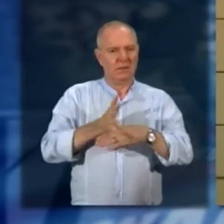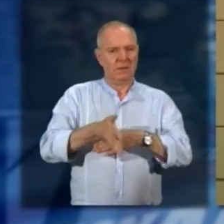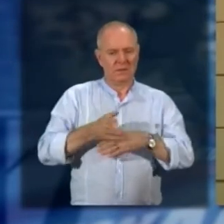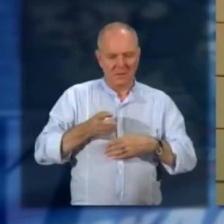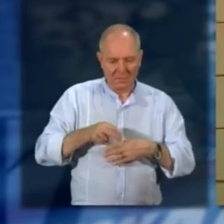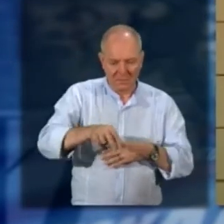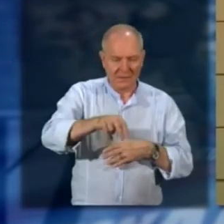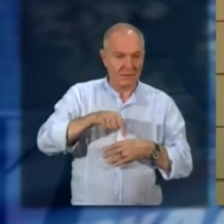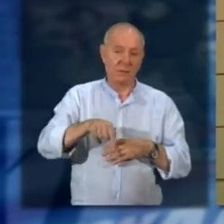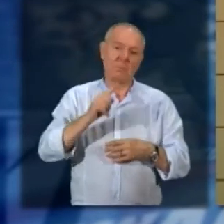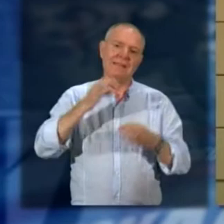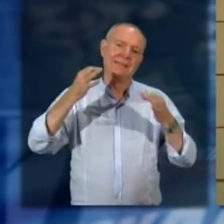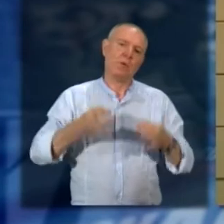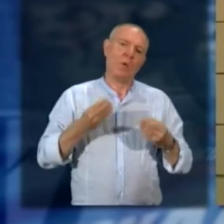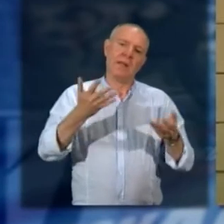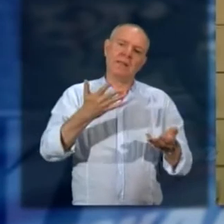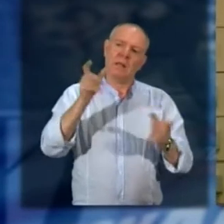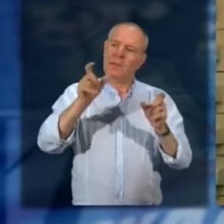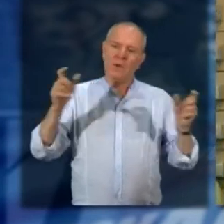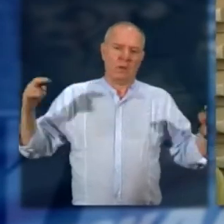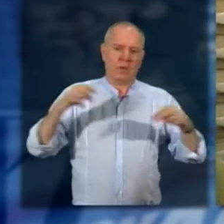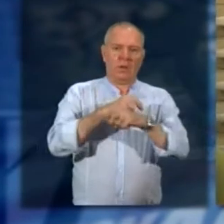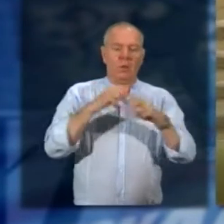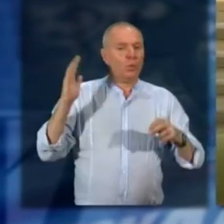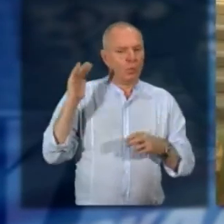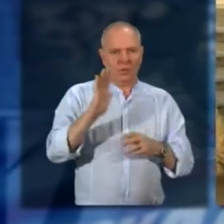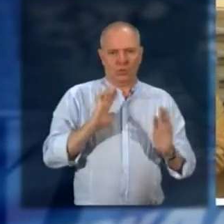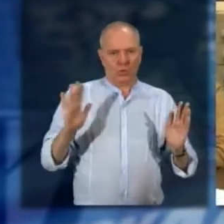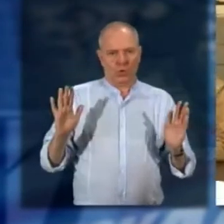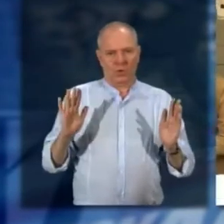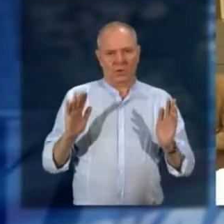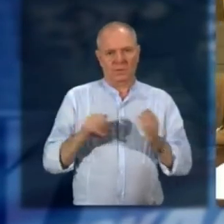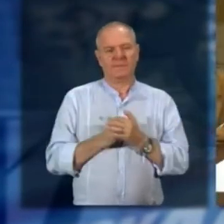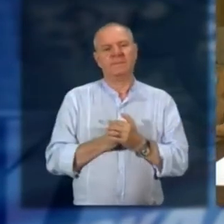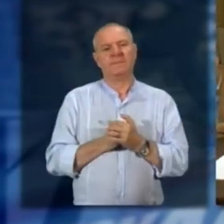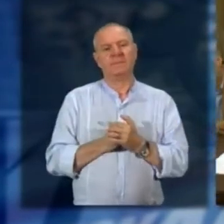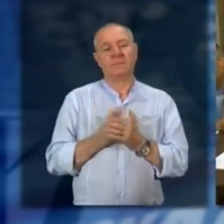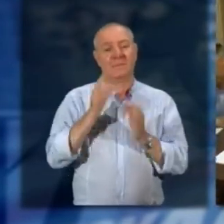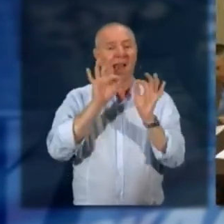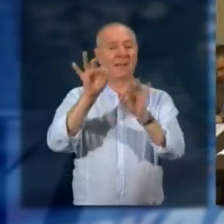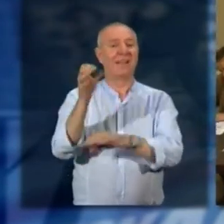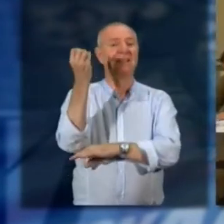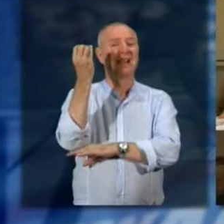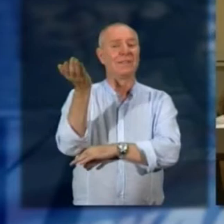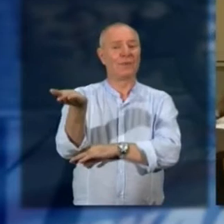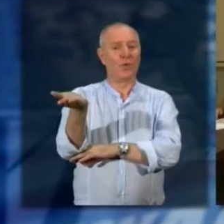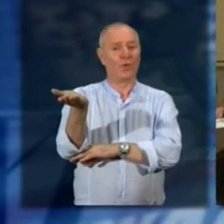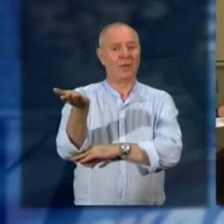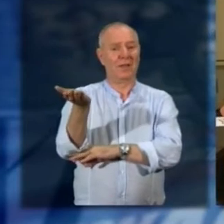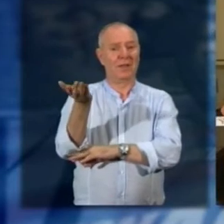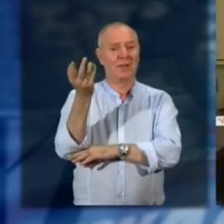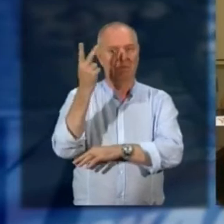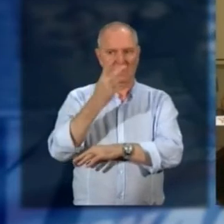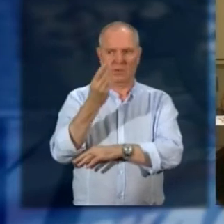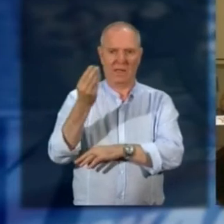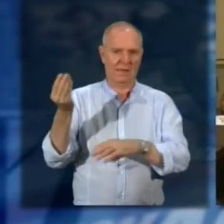pensato per garantire maggiore sicurezza per le centinaia di persone che quotidianamente attraversano la strada per raggiungere la stazione in gran parte pendolare